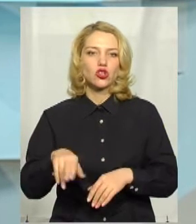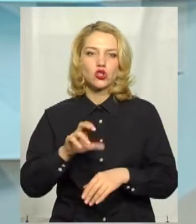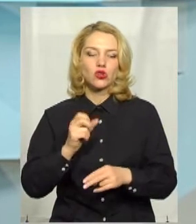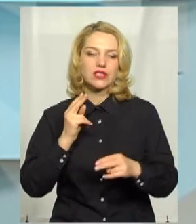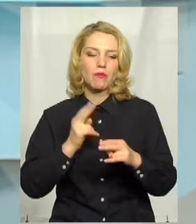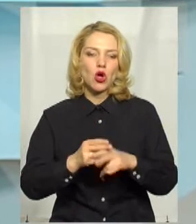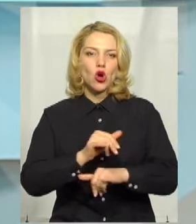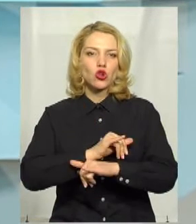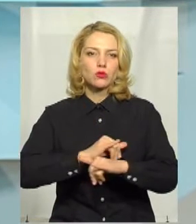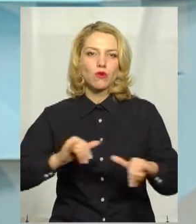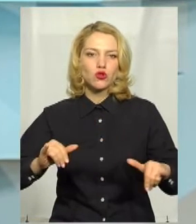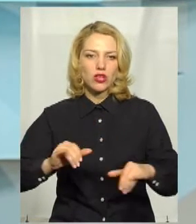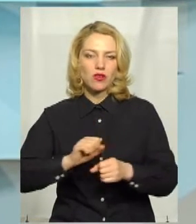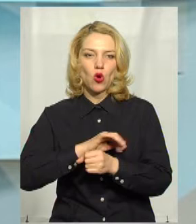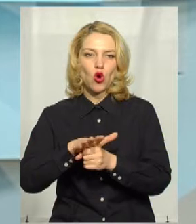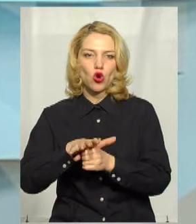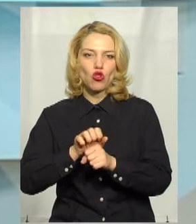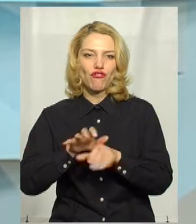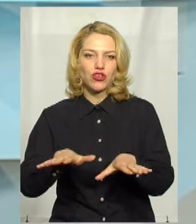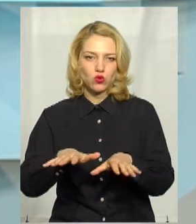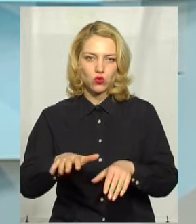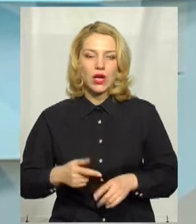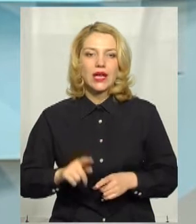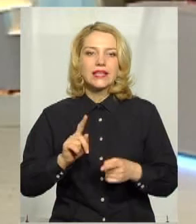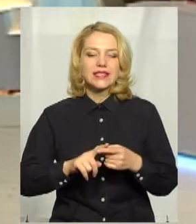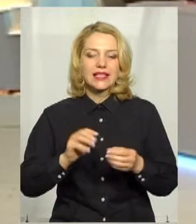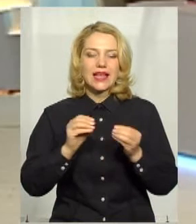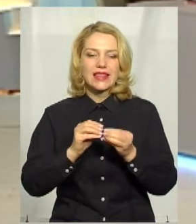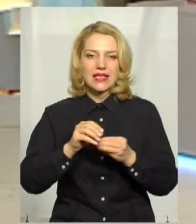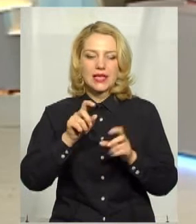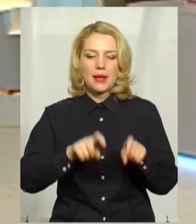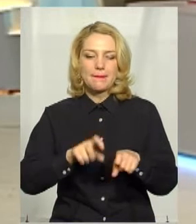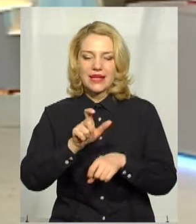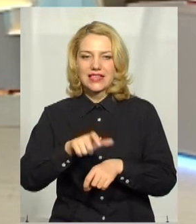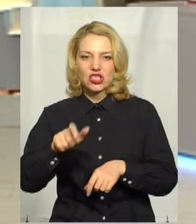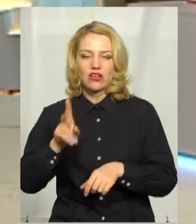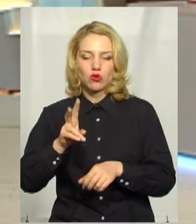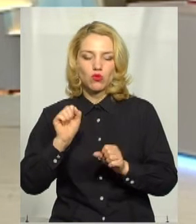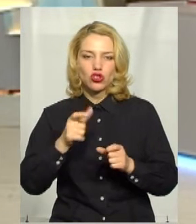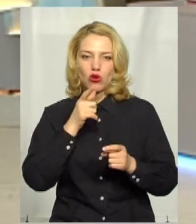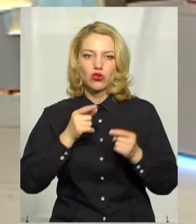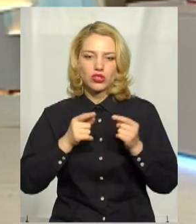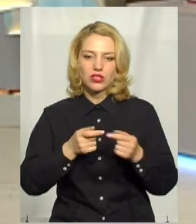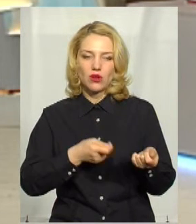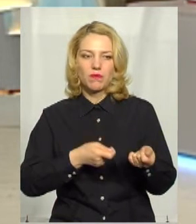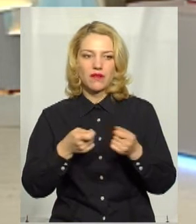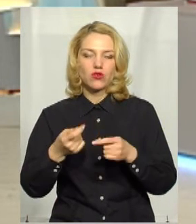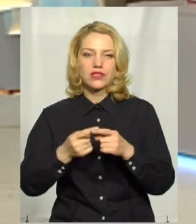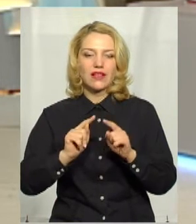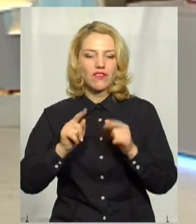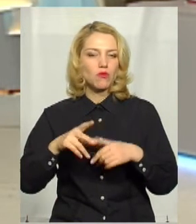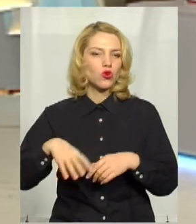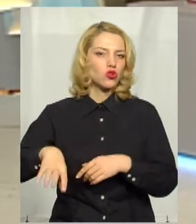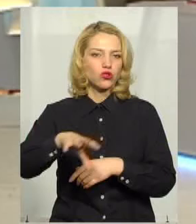розповсюдження інфекцій коронавірусу. У ті 10 пасажирів, які можна одночасно перевозити транспортним засобом, це вимога абсолютно